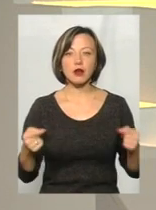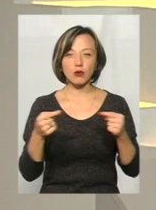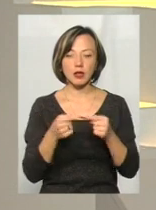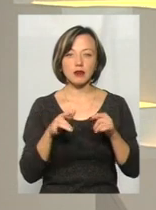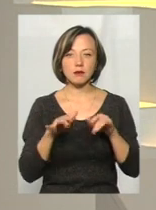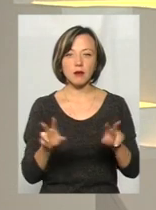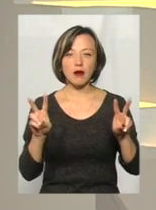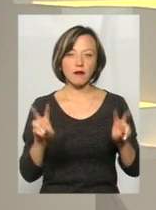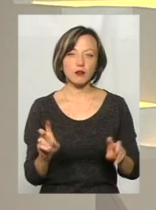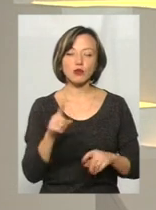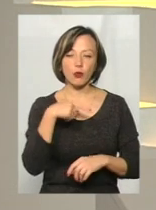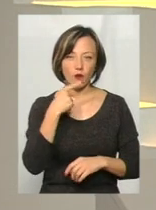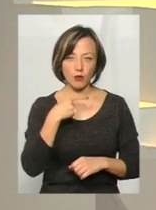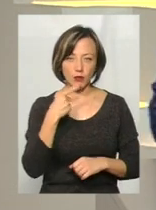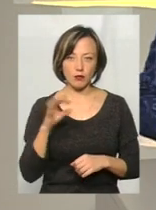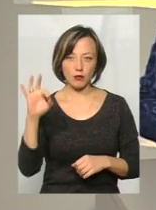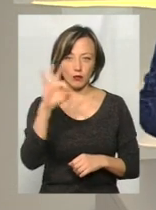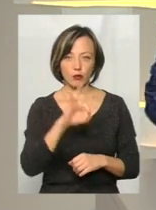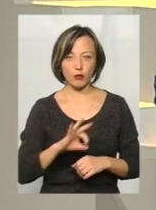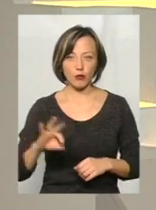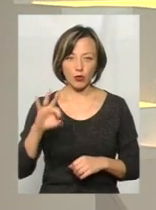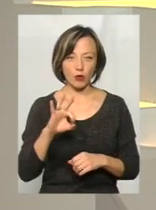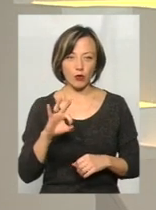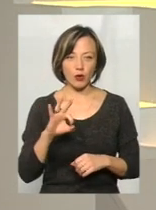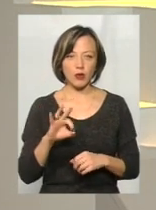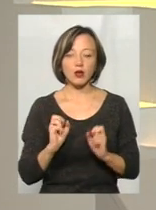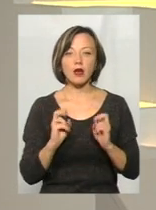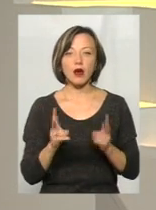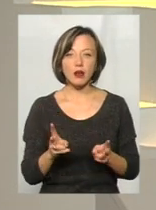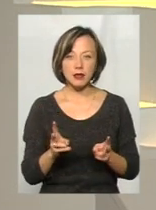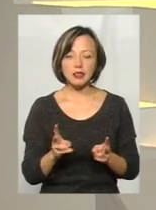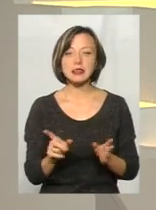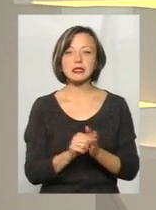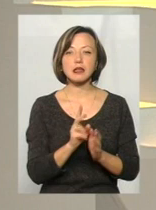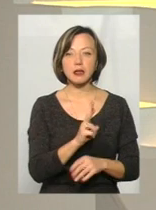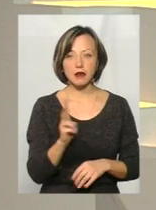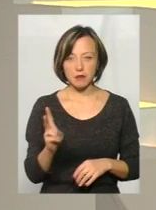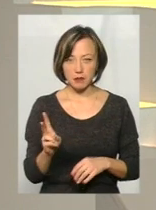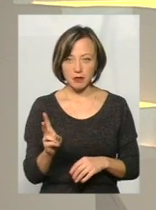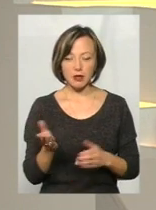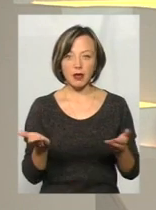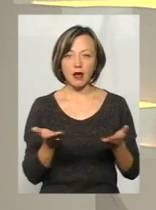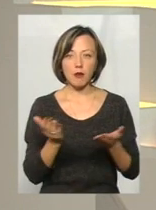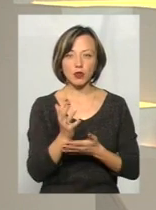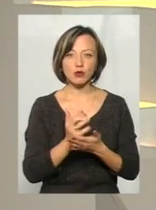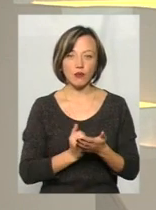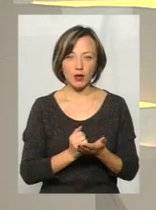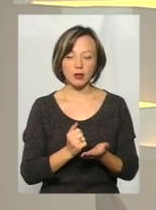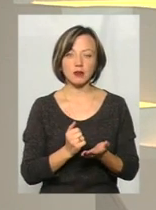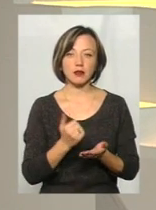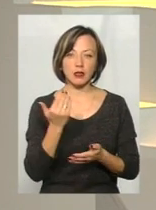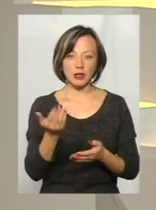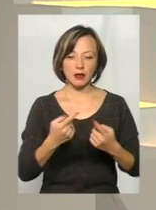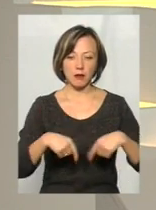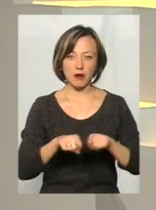що вона говорить про те, яким чином і з ким, і з яким потенціалом їхня